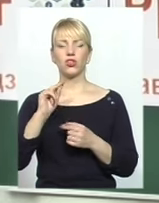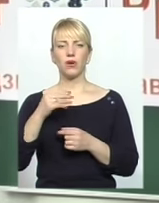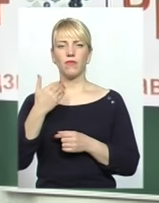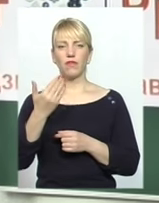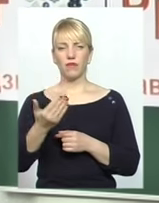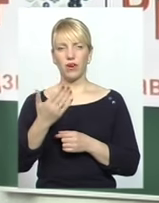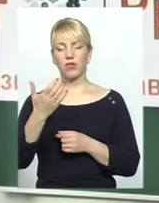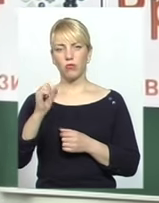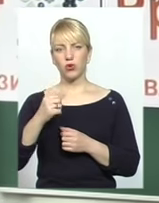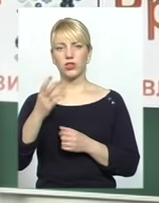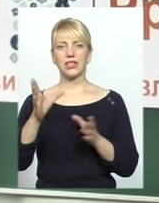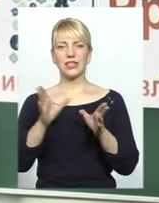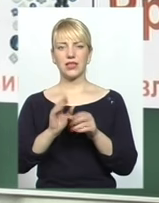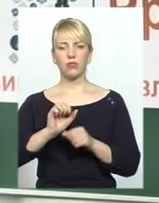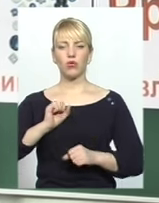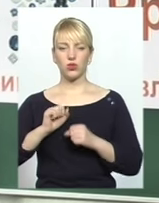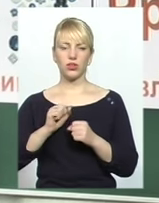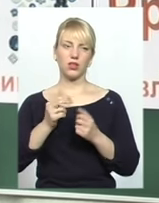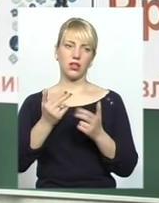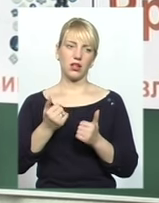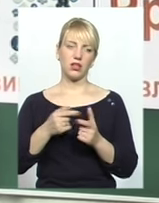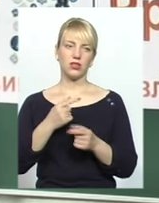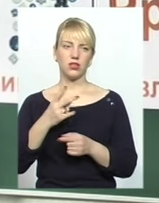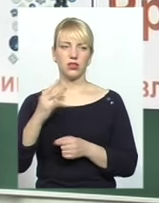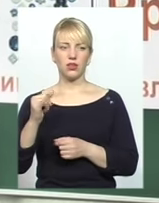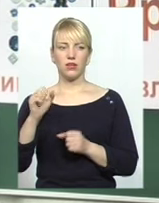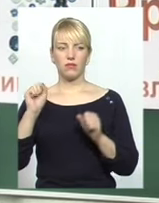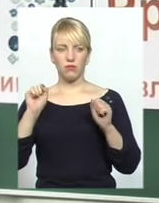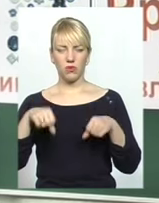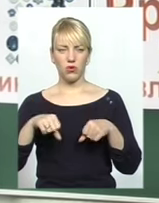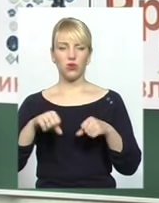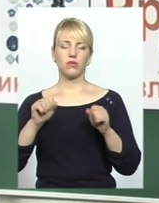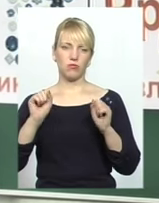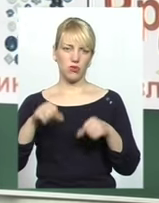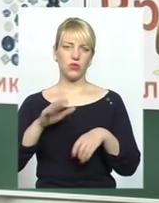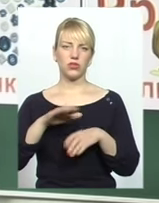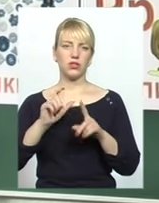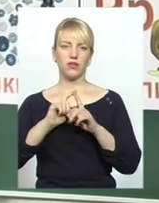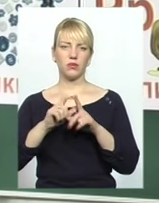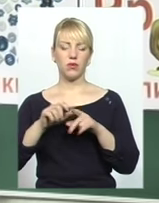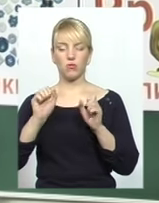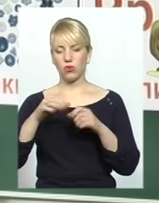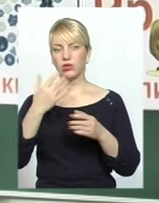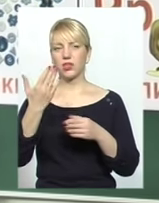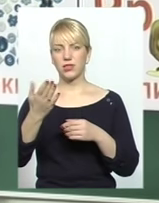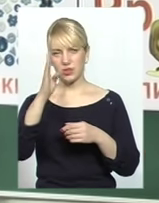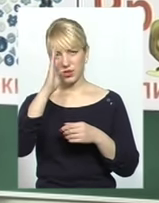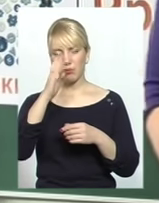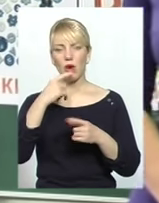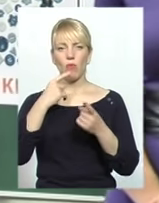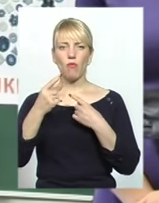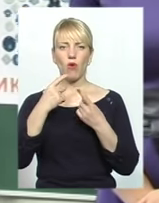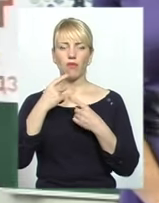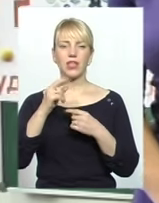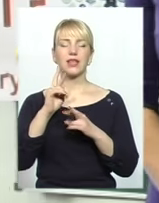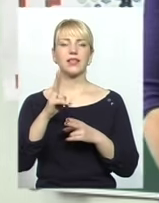дружити або дівчинка? Так. Можемо. Можемо. Можемо ним поговорити. Так, а як